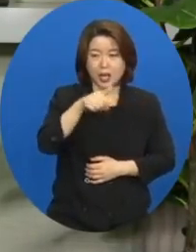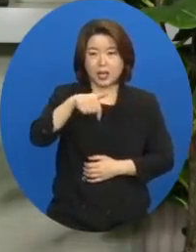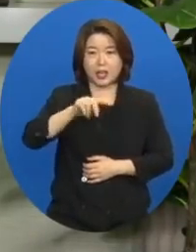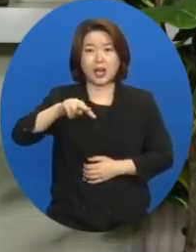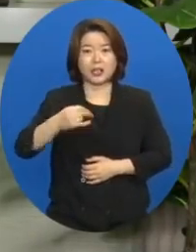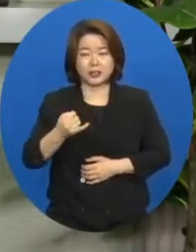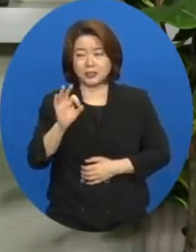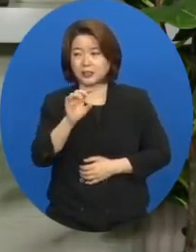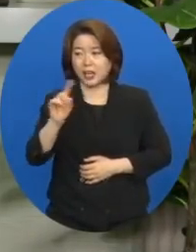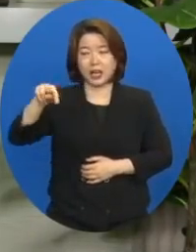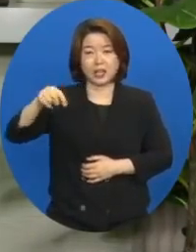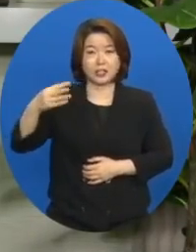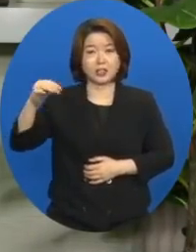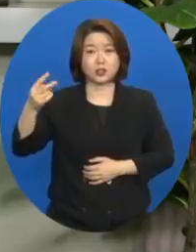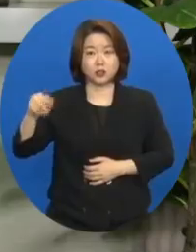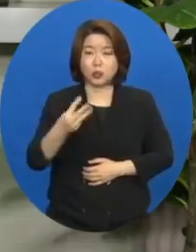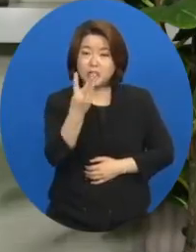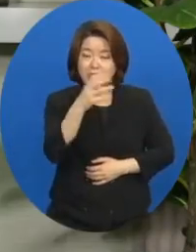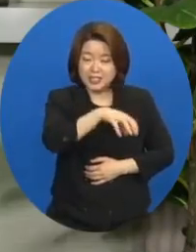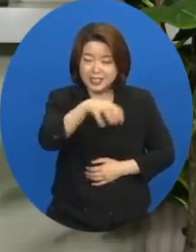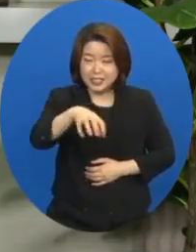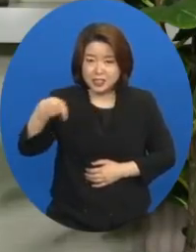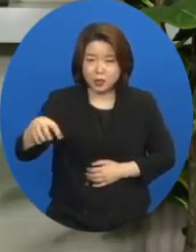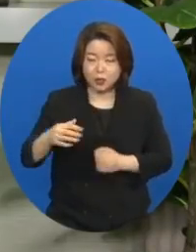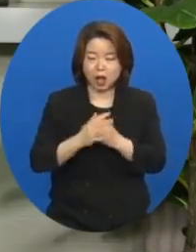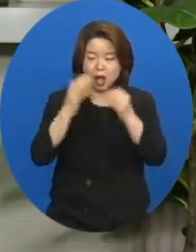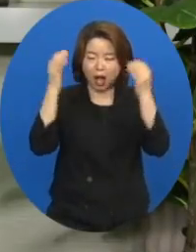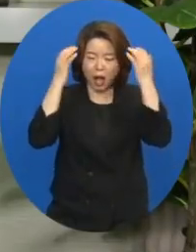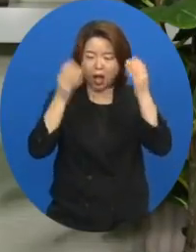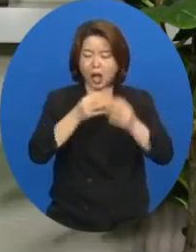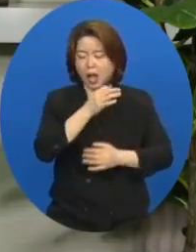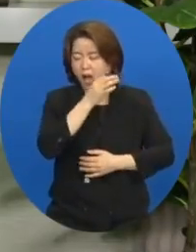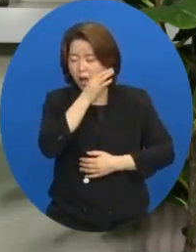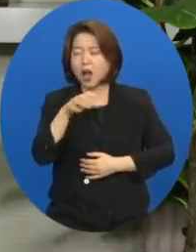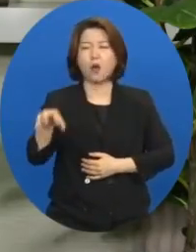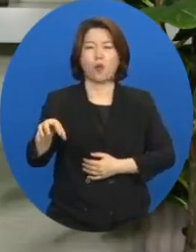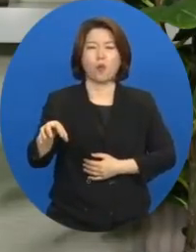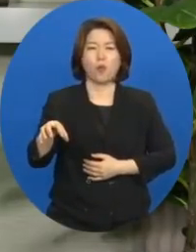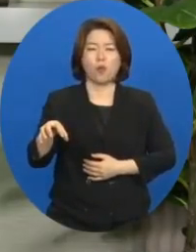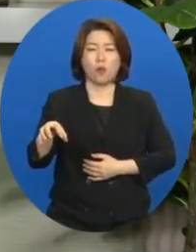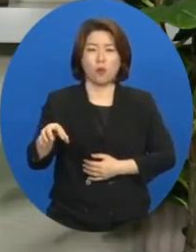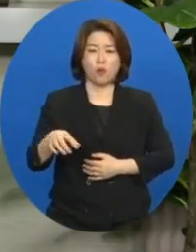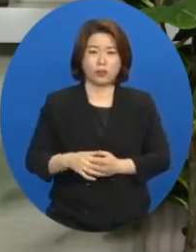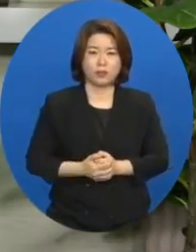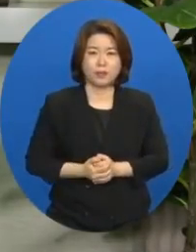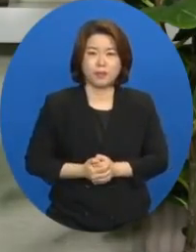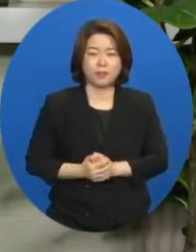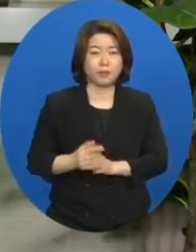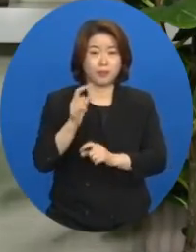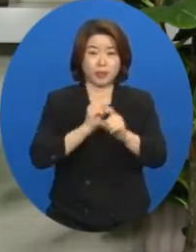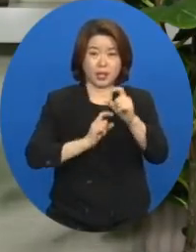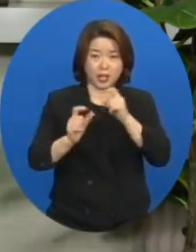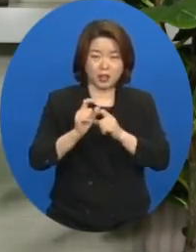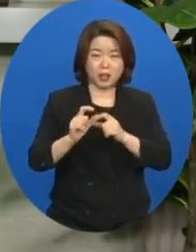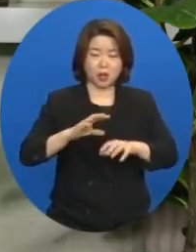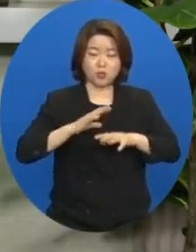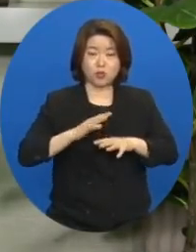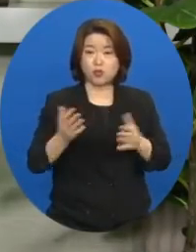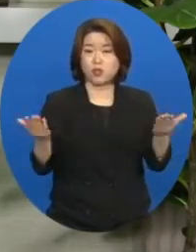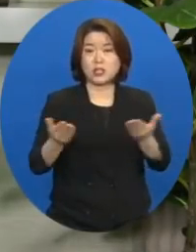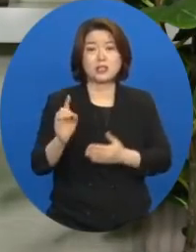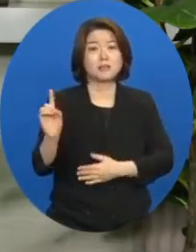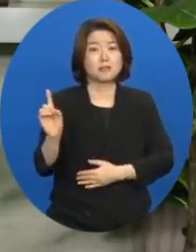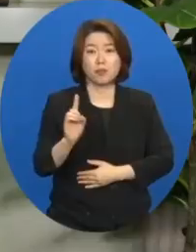있어서 참으로 고통스럽고 수치스러운 그런 족속들의 이름인 것입니다. 더 두려운 것은